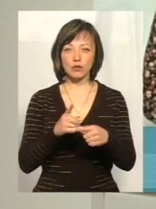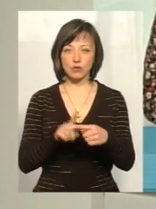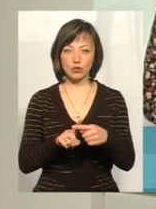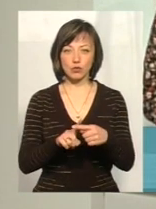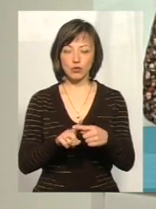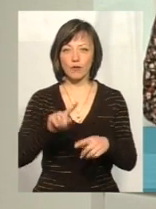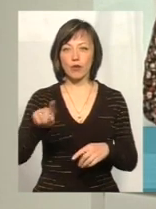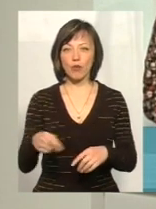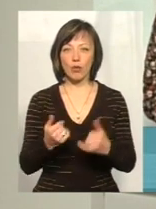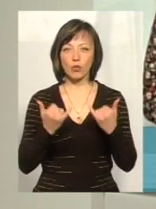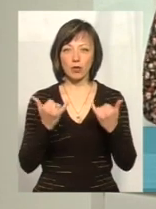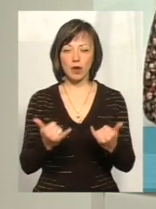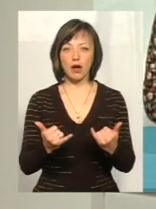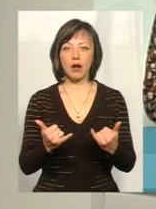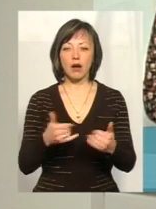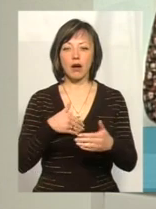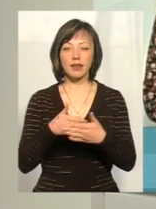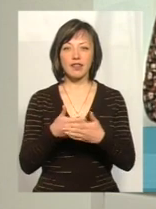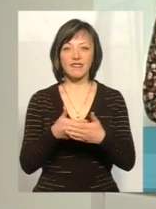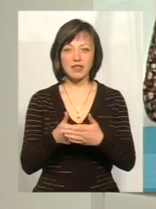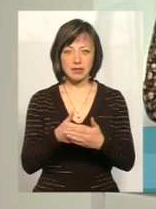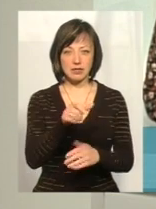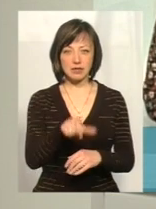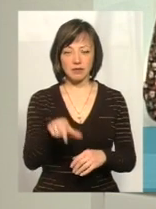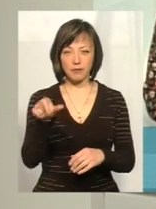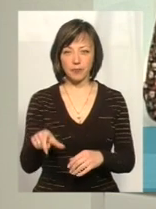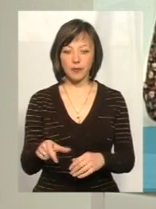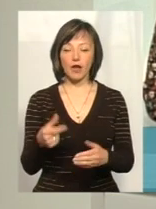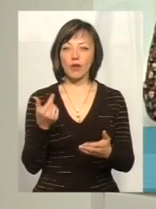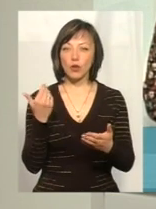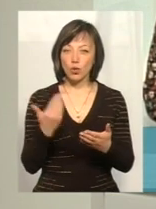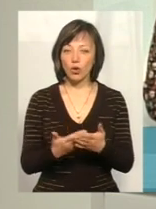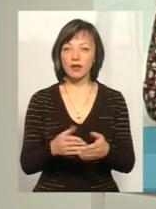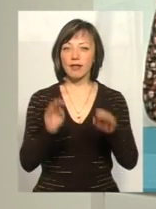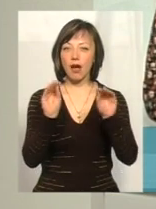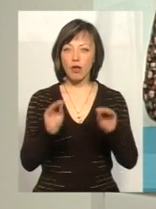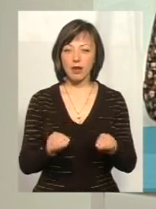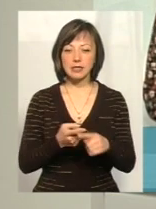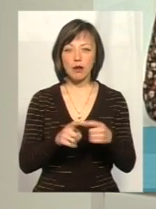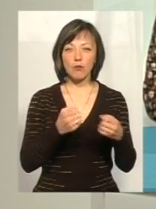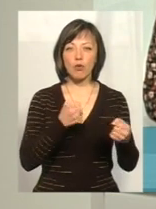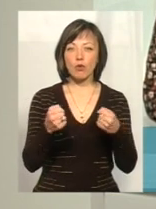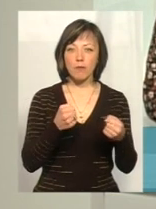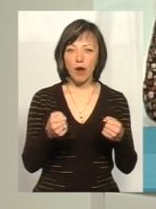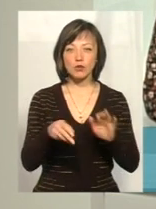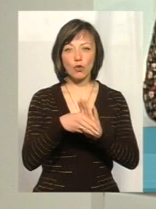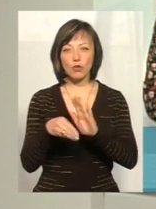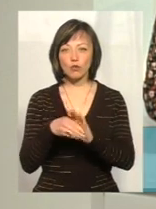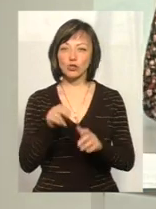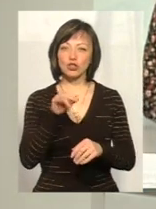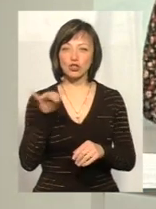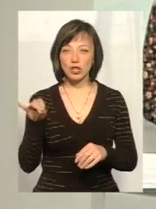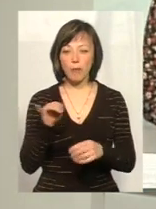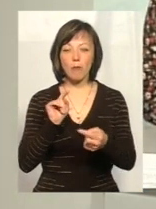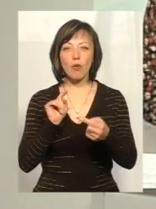вимогу для громадських активістів. Тож, декларування – це боротьба з корупцією чи антикорупціонерами. Про це